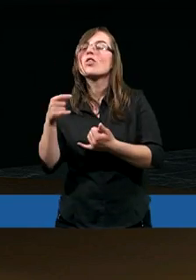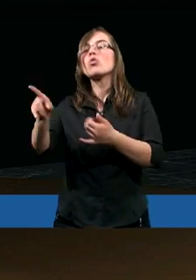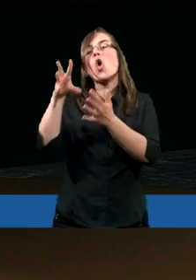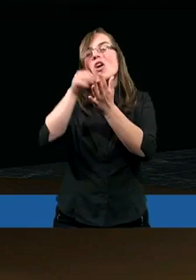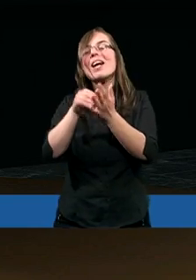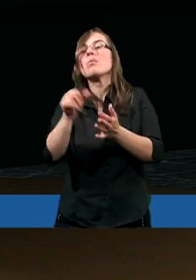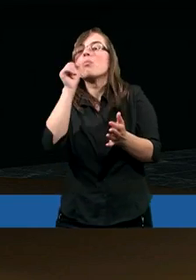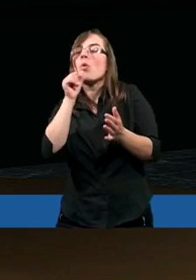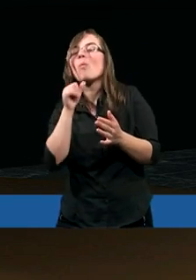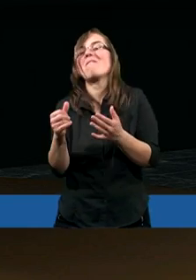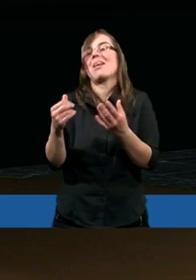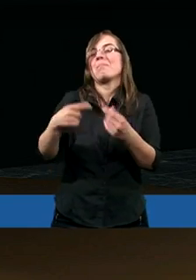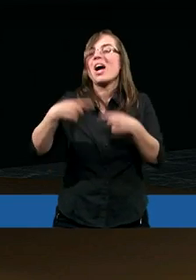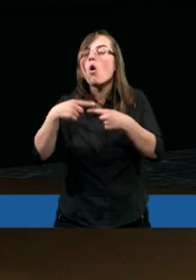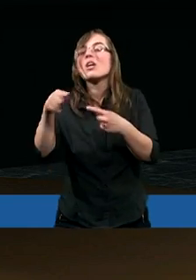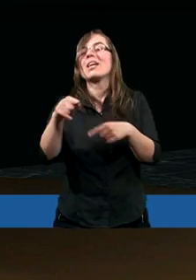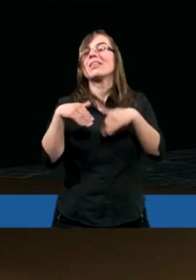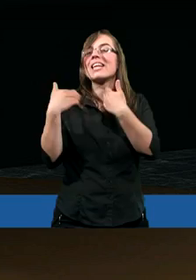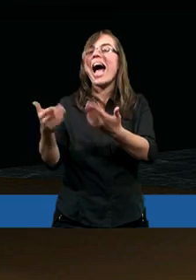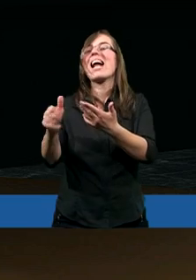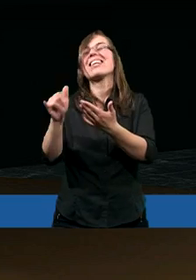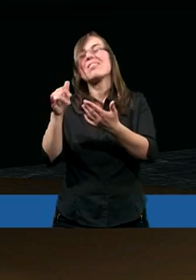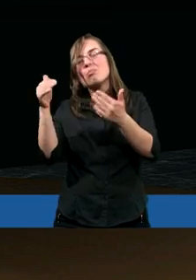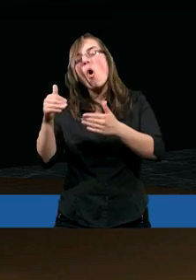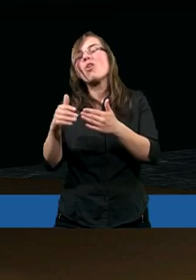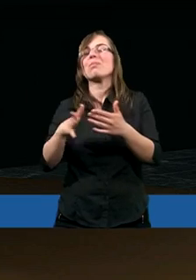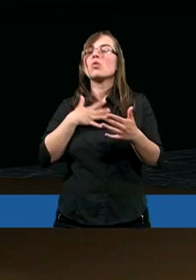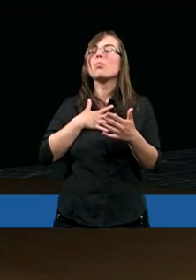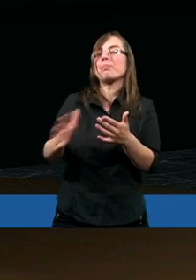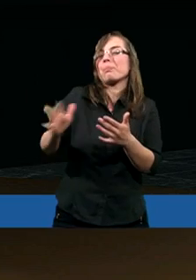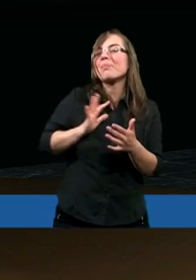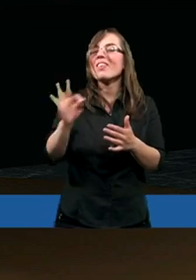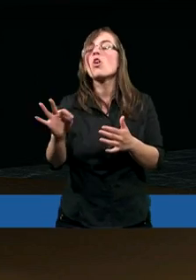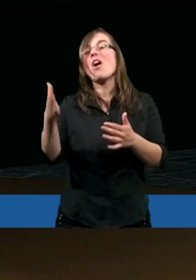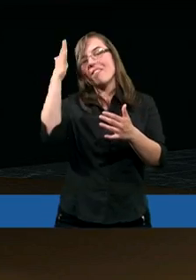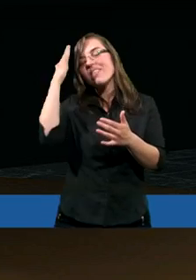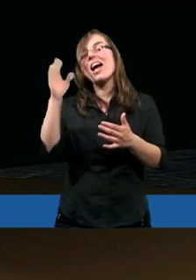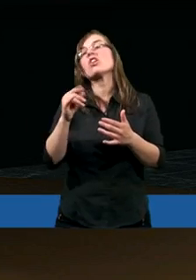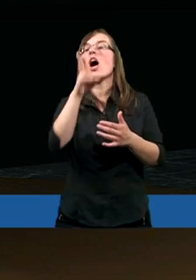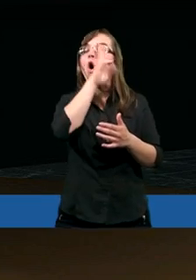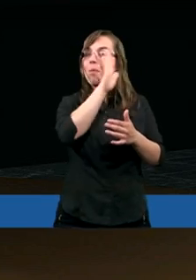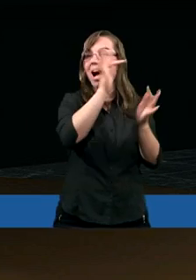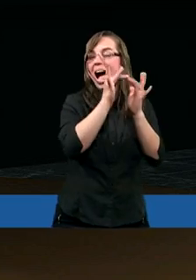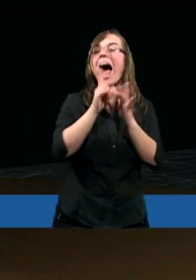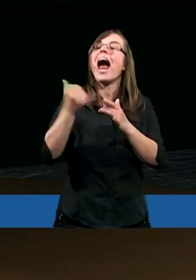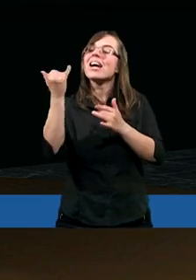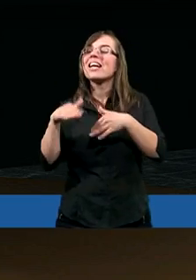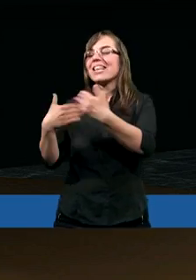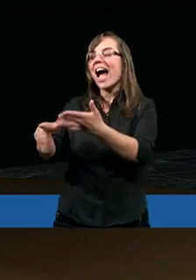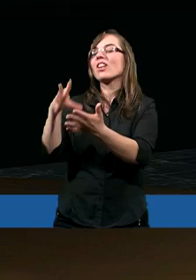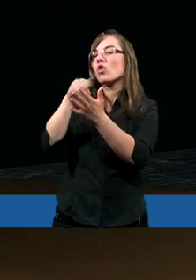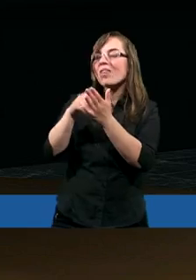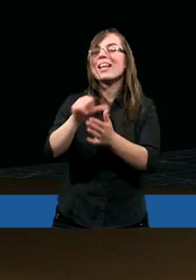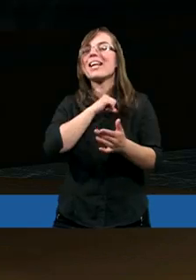naturalnie chce robić tak, jak mówią rodzice, bo wie, że oni mają rację. I tak samo jest z chrześcijaństwem.